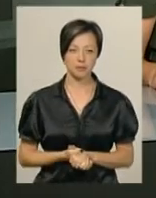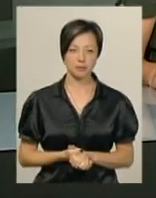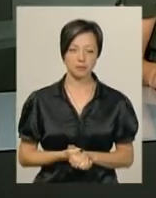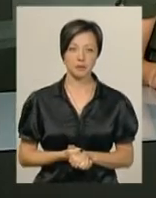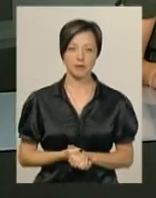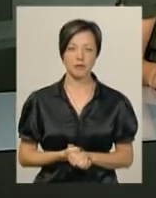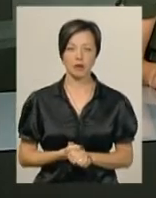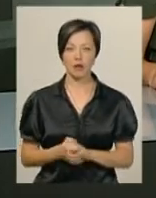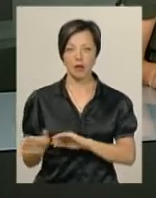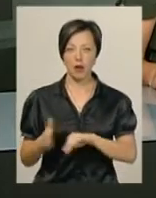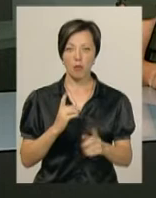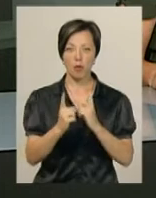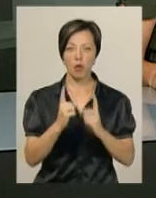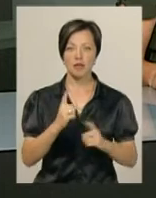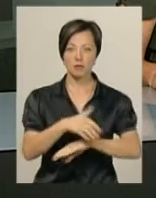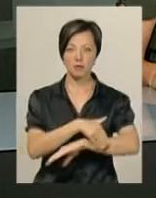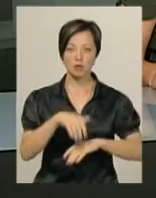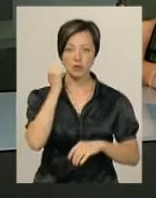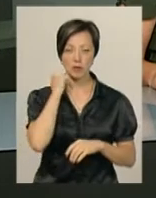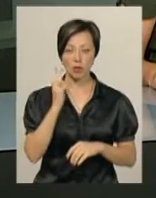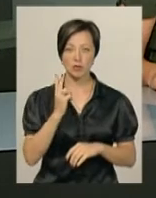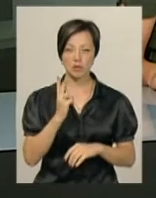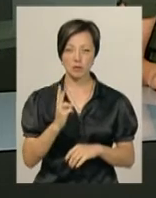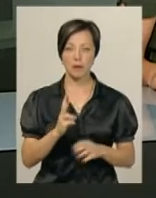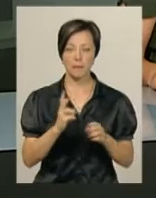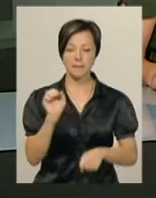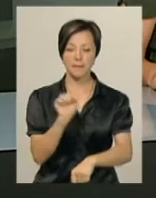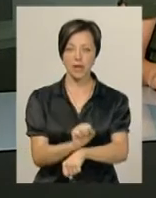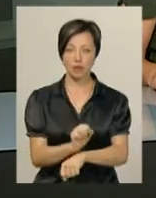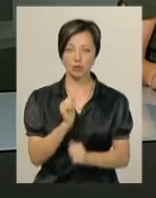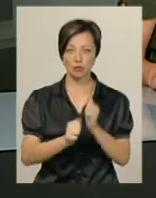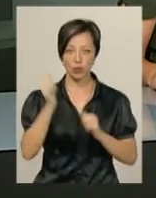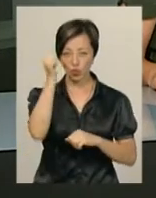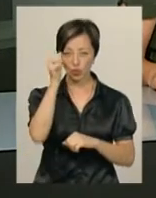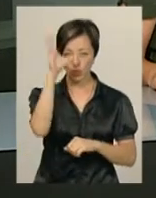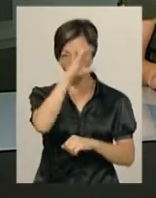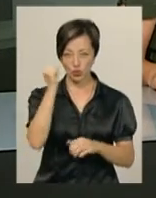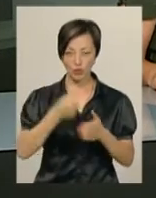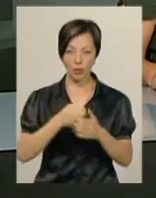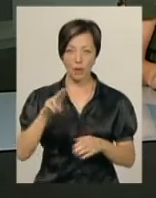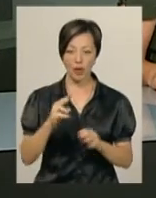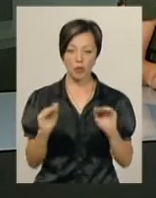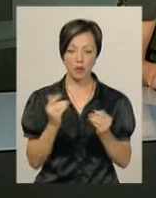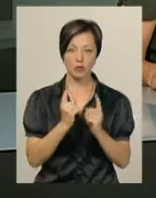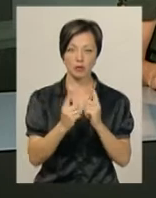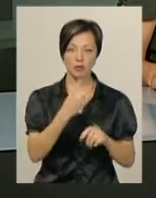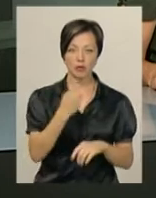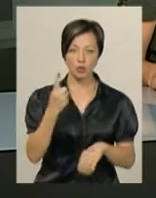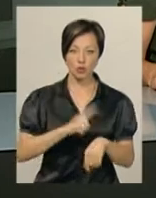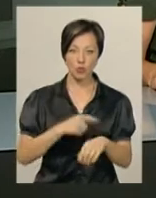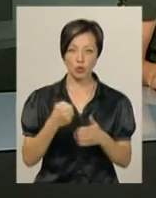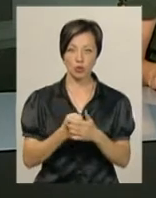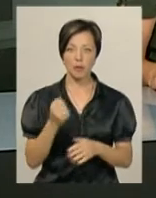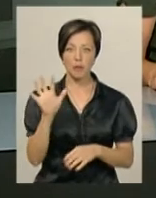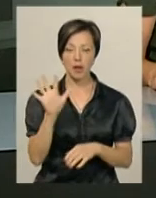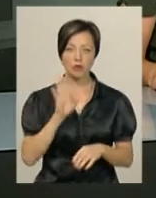Проїзд вулицею Старокостянтинівське шосе у Хмельницькому перекриватимуть щоночі до п'ятниці. Обмеження руху діятиме з 21 години